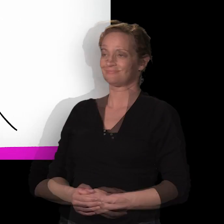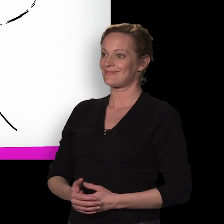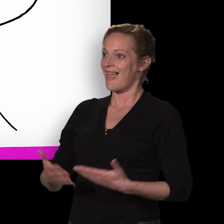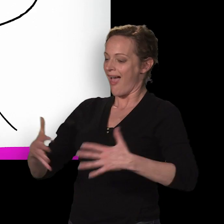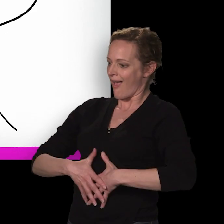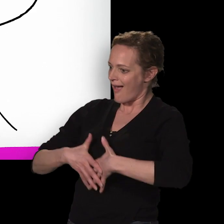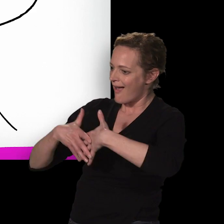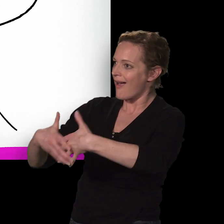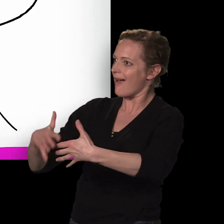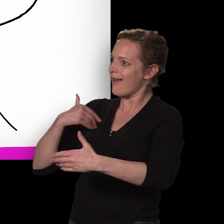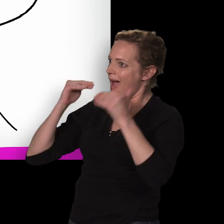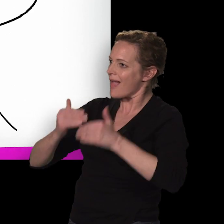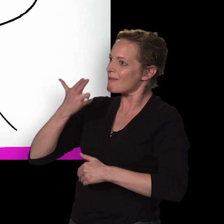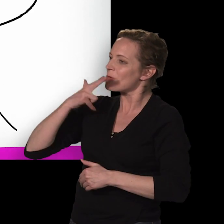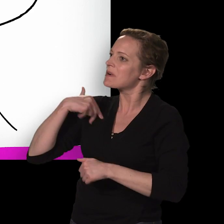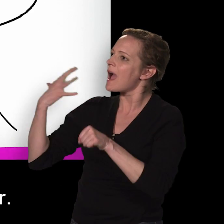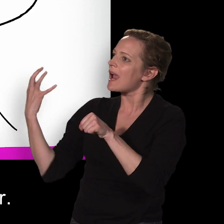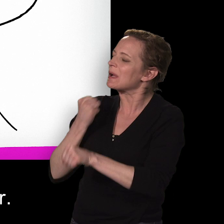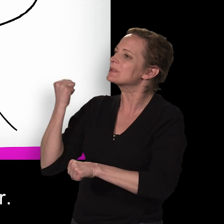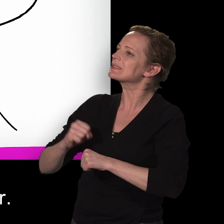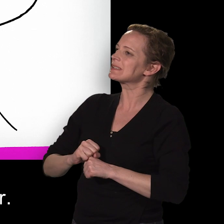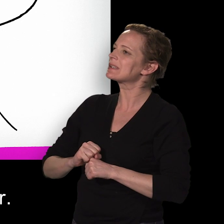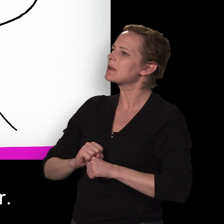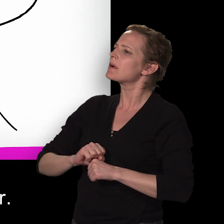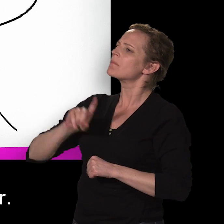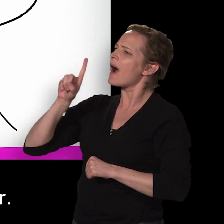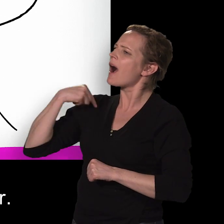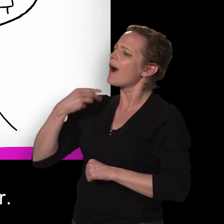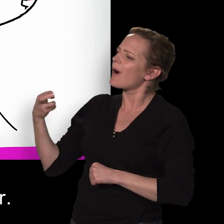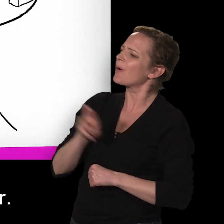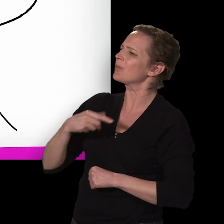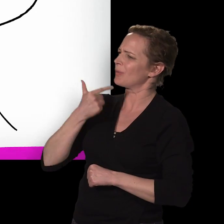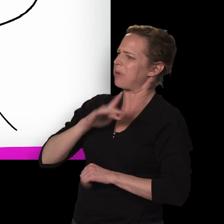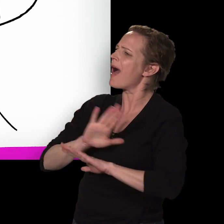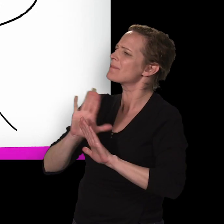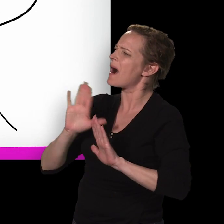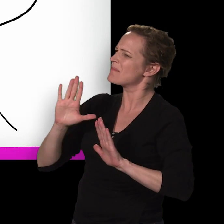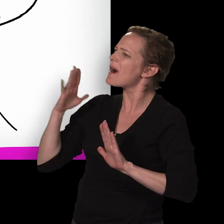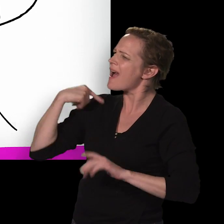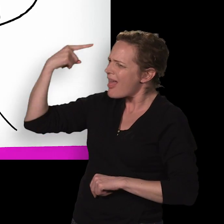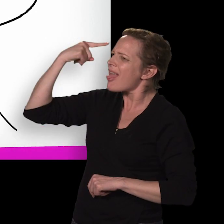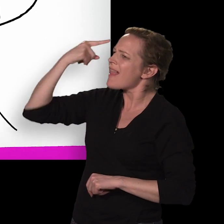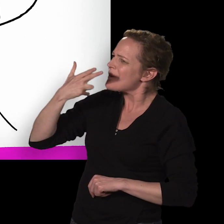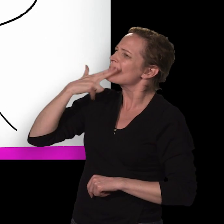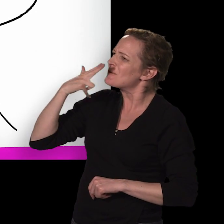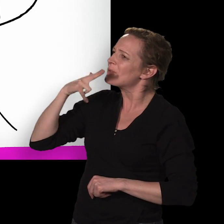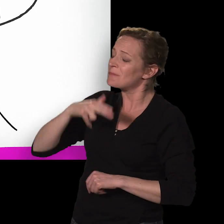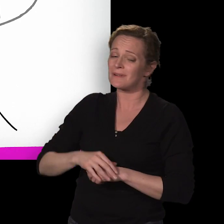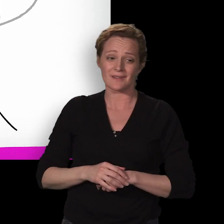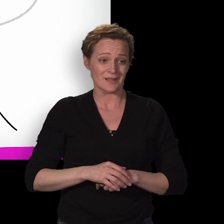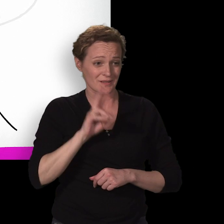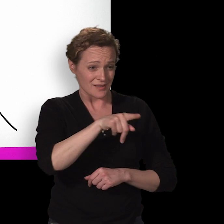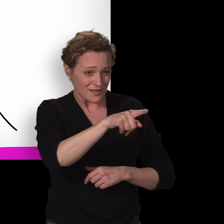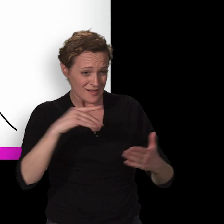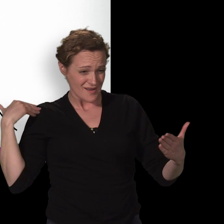J'ai réussi à arrêter de fumer pendant ma grossesse. Et j'avais pas l'intention de recommencer. Mais parfois j'ai envie d'une cigarette. Vous